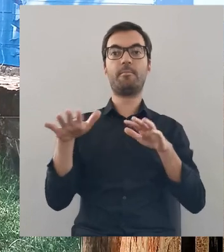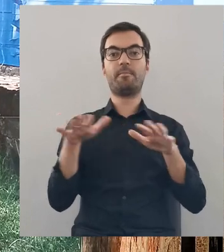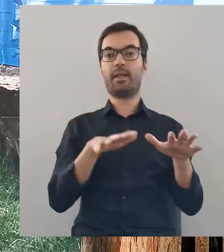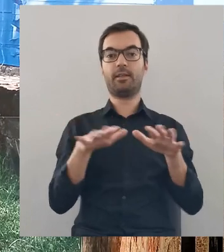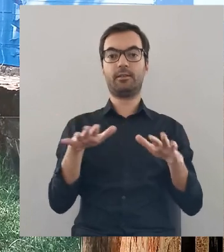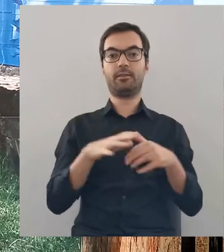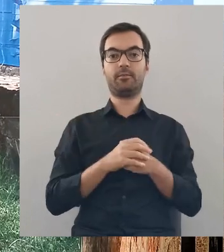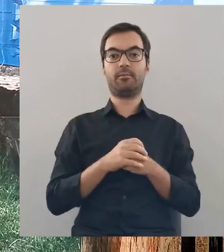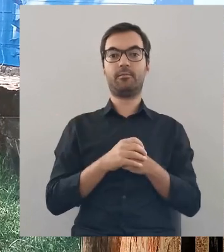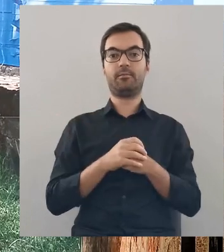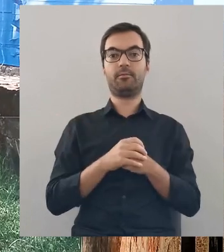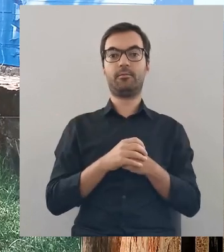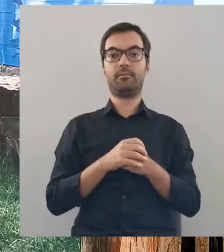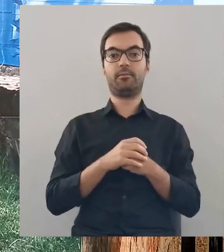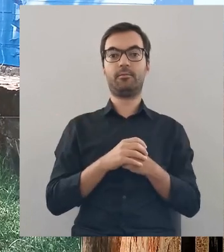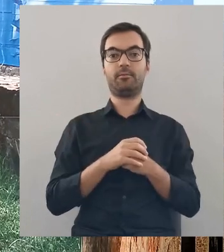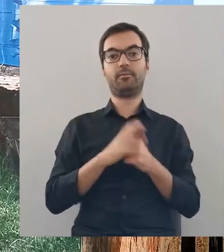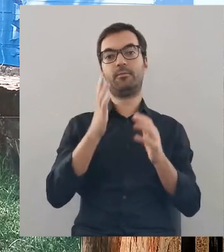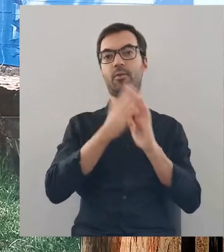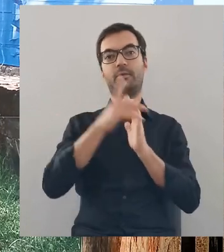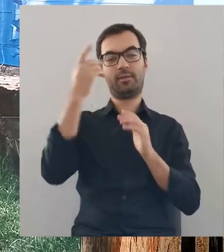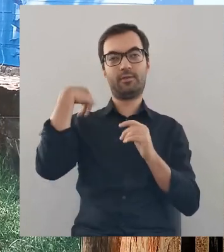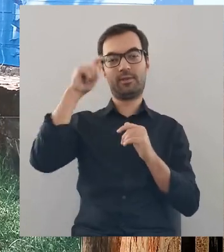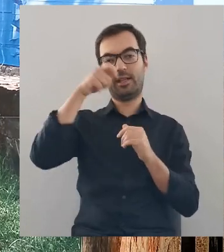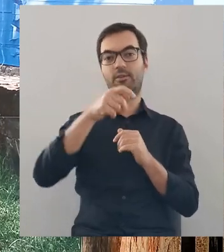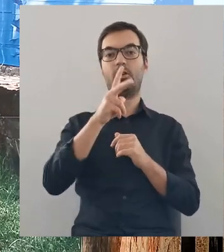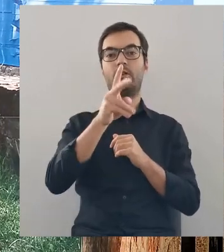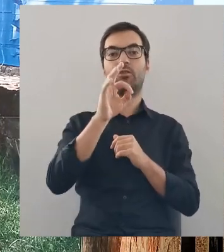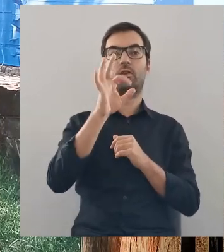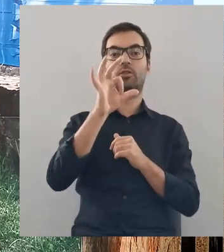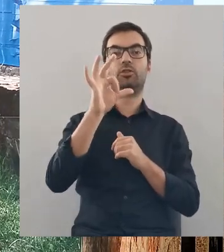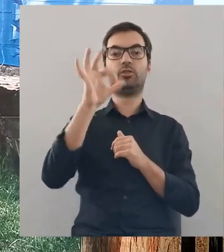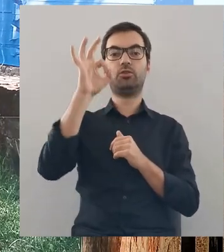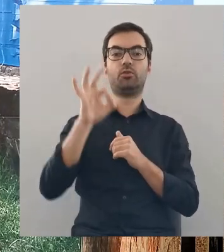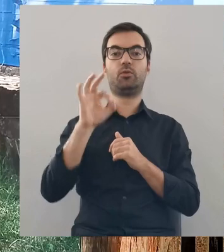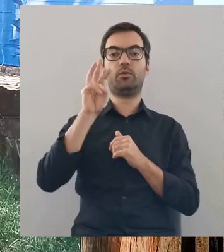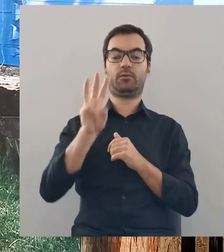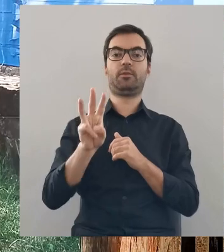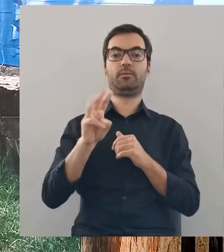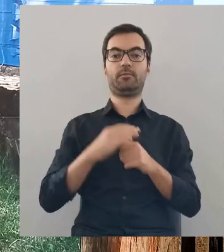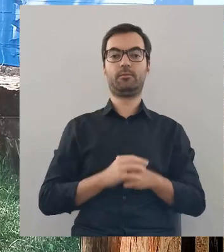tej miejscowości, która nosiła wówczas po prostu nazwę Kossów.